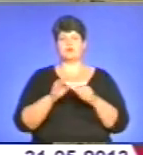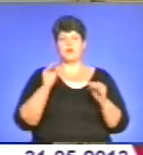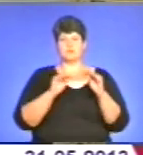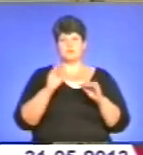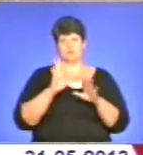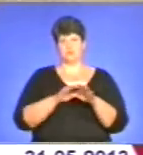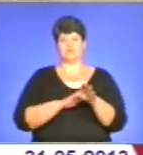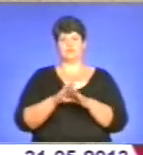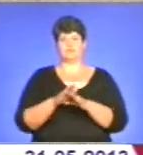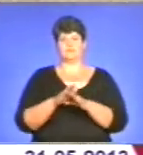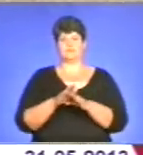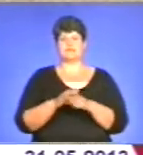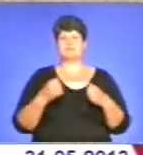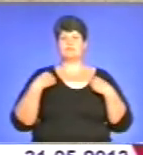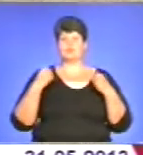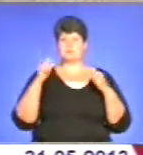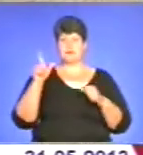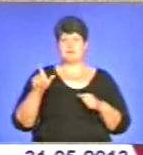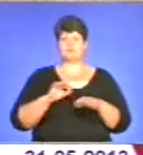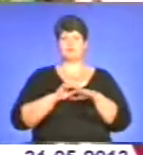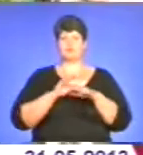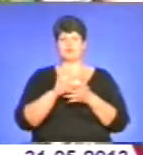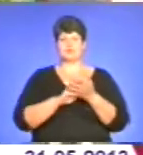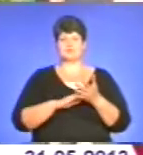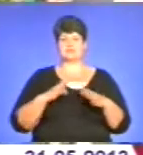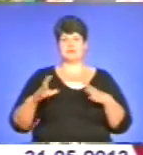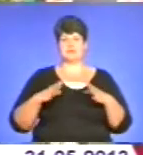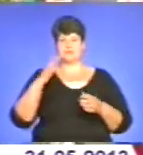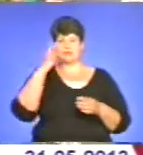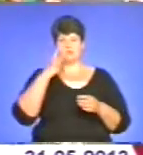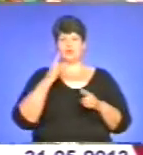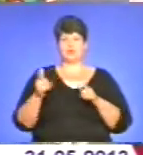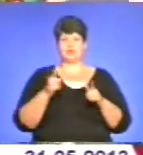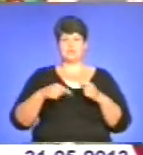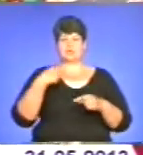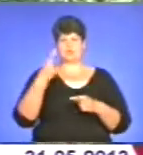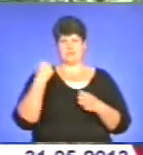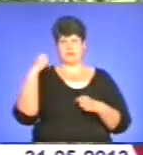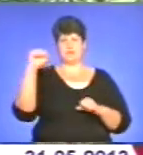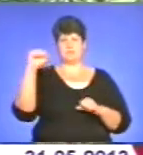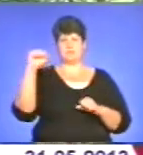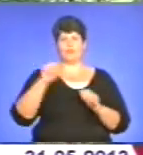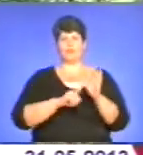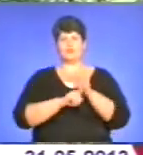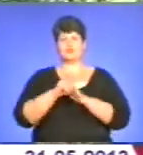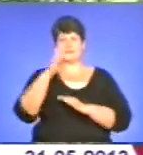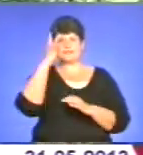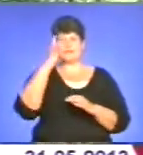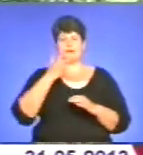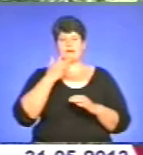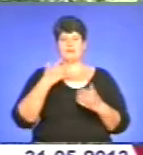реалізований. Спортсмени продовжуватимуть тренуватися літом. Готуються до наступних перемог. Починається літо, це